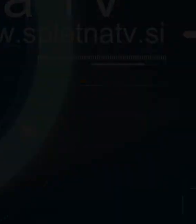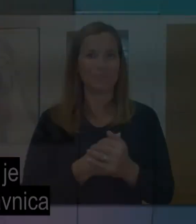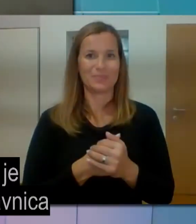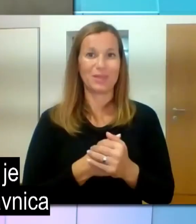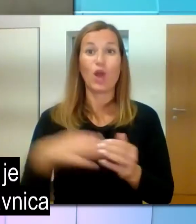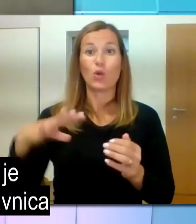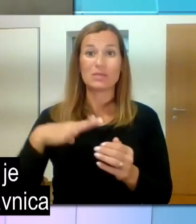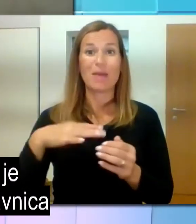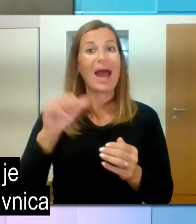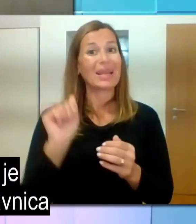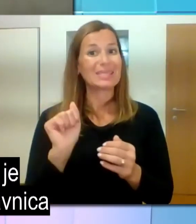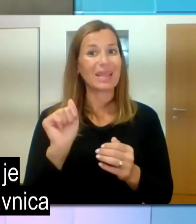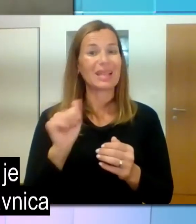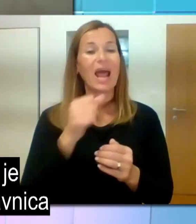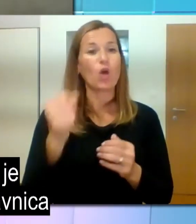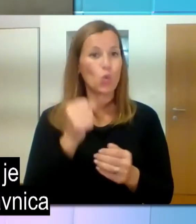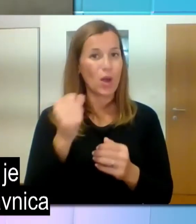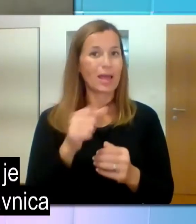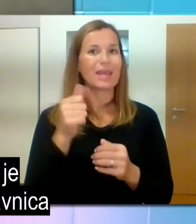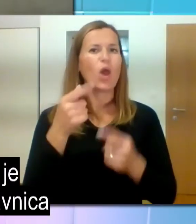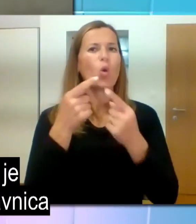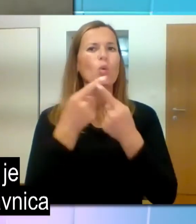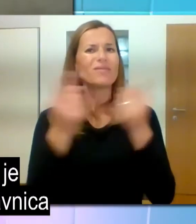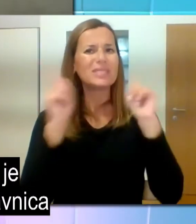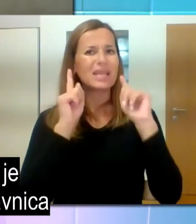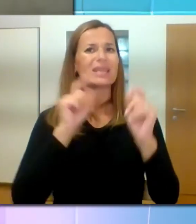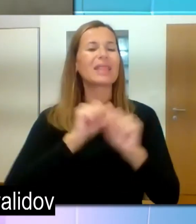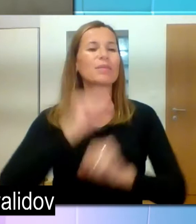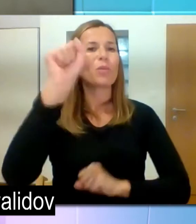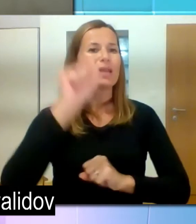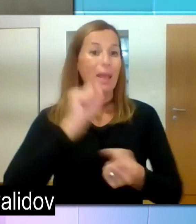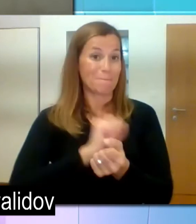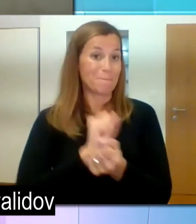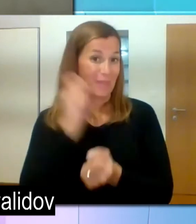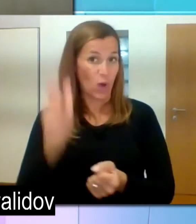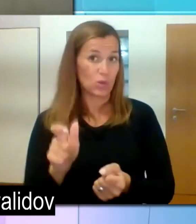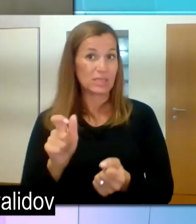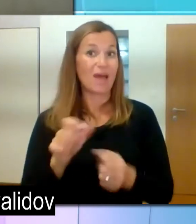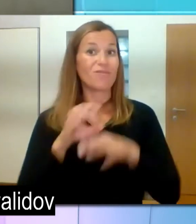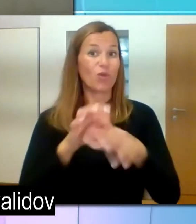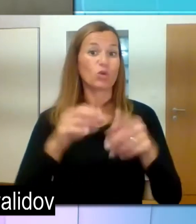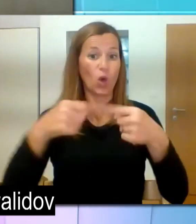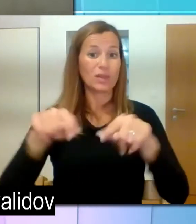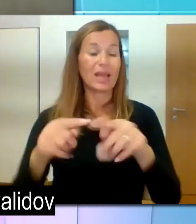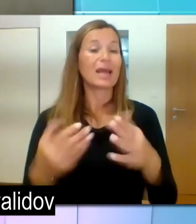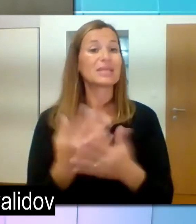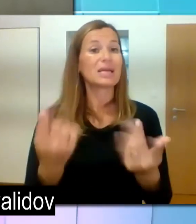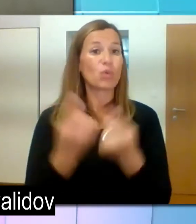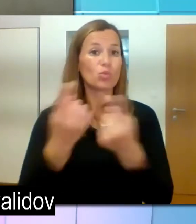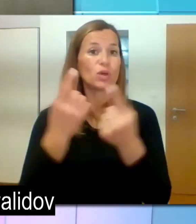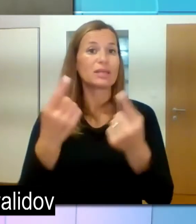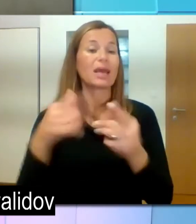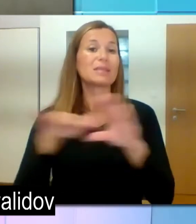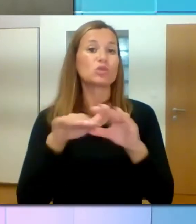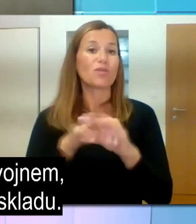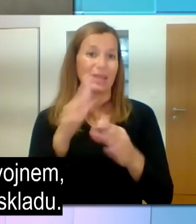Gospa Aleksandra Kuhar je univerzitetno diplomirana pravnica in vodja oddelka za spodbujanje